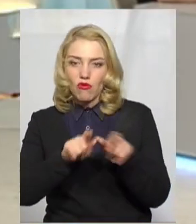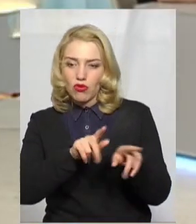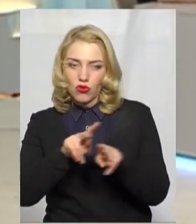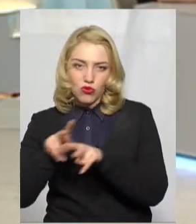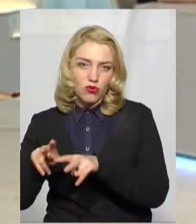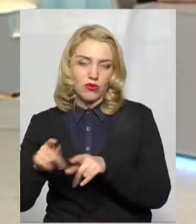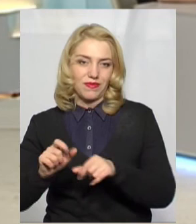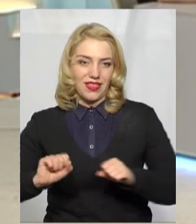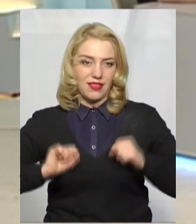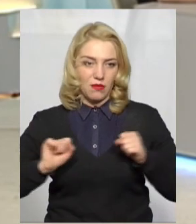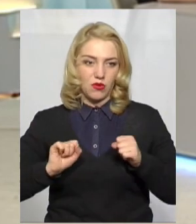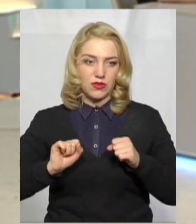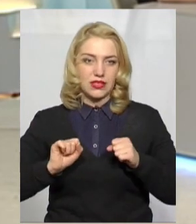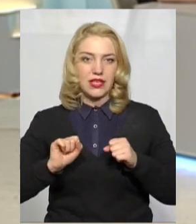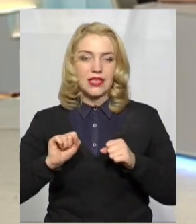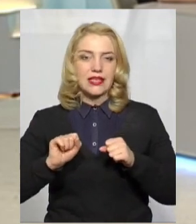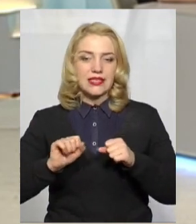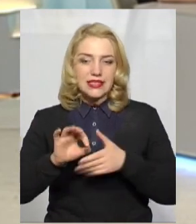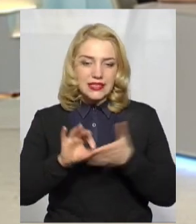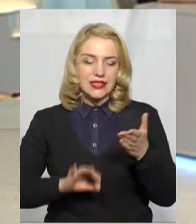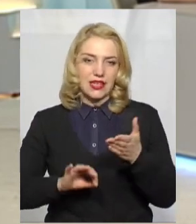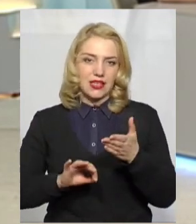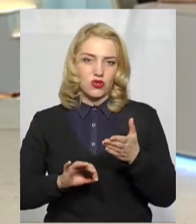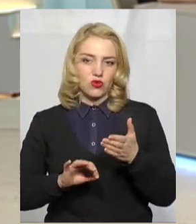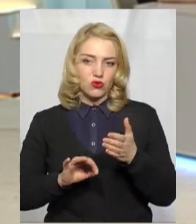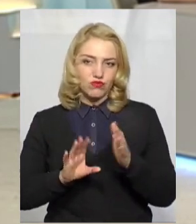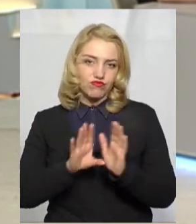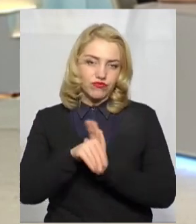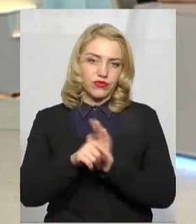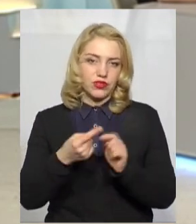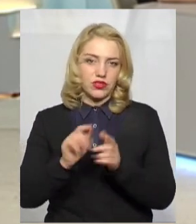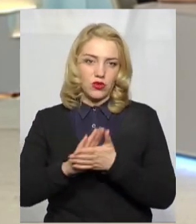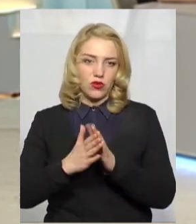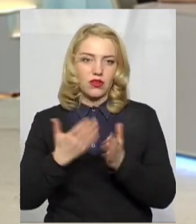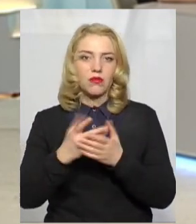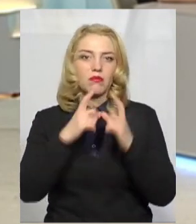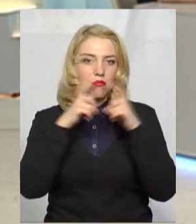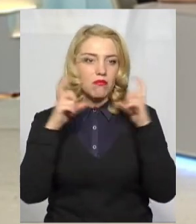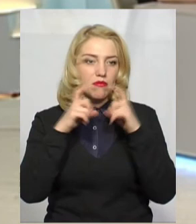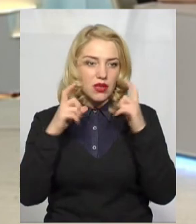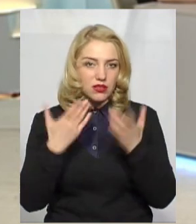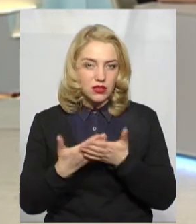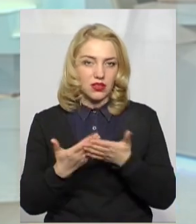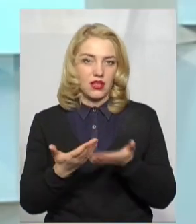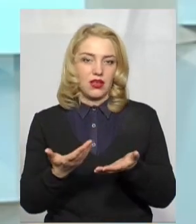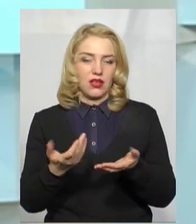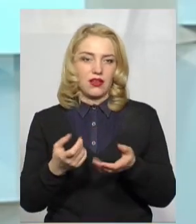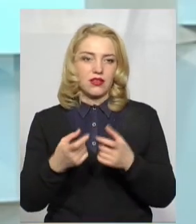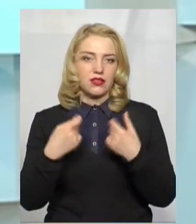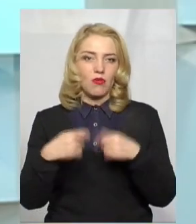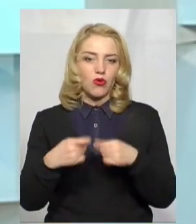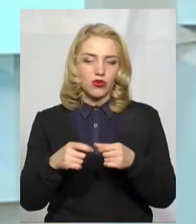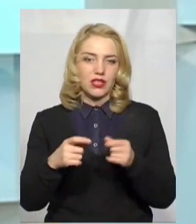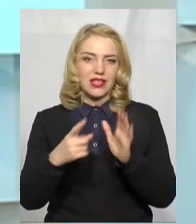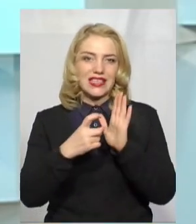зразу включатися в цю ситуацію. Це і з продажу масок, з продажом дезінфікаційних